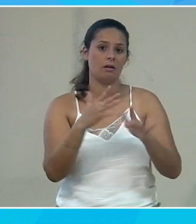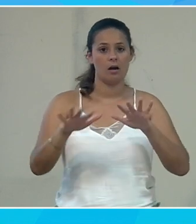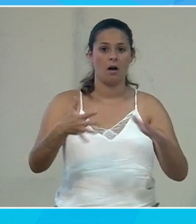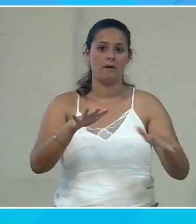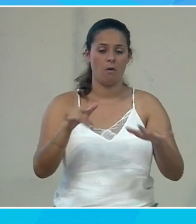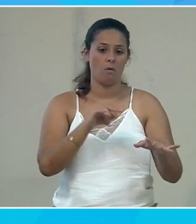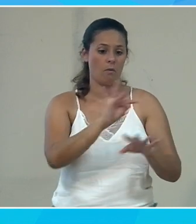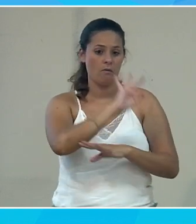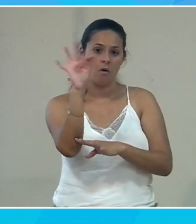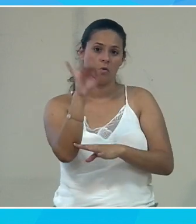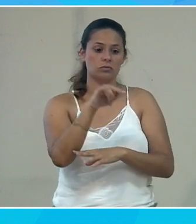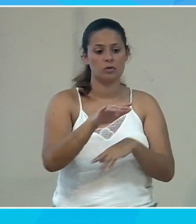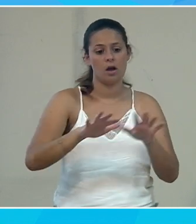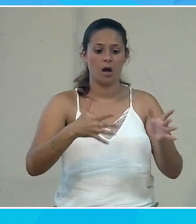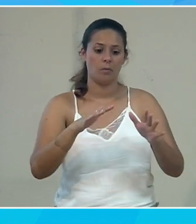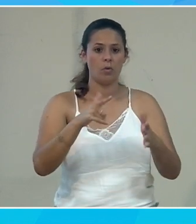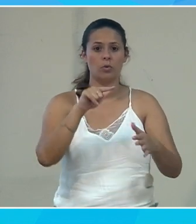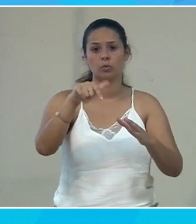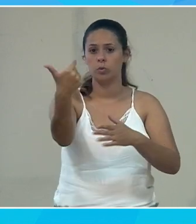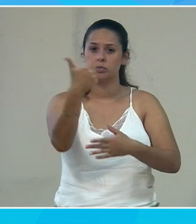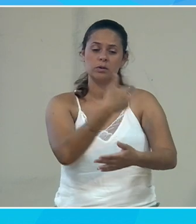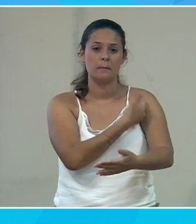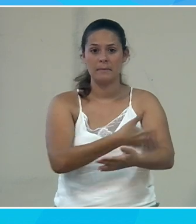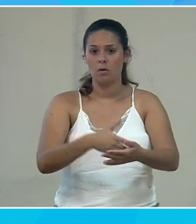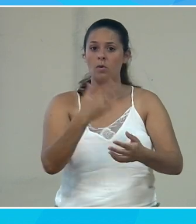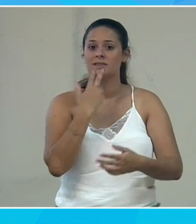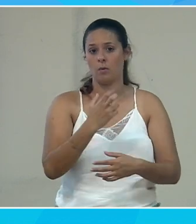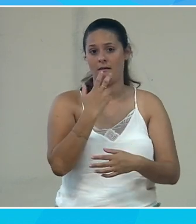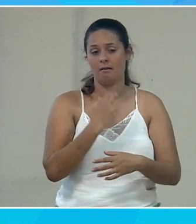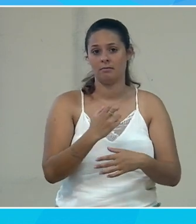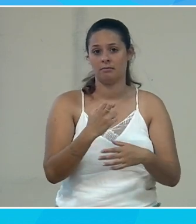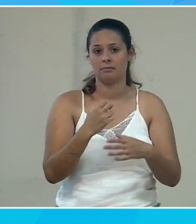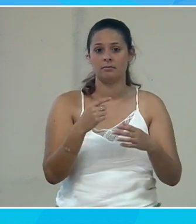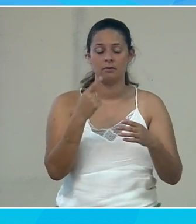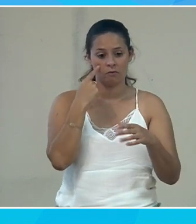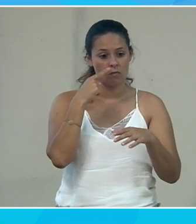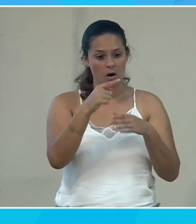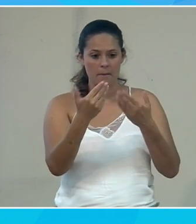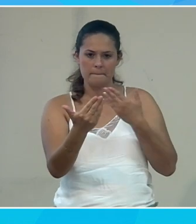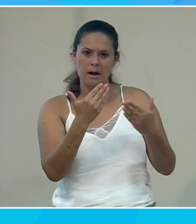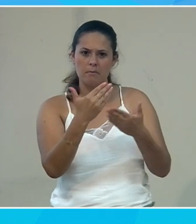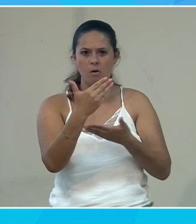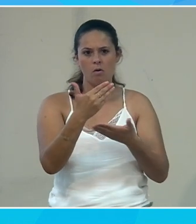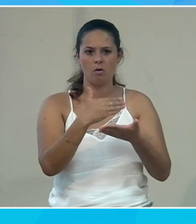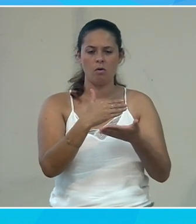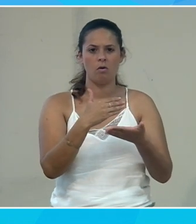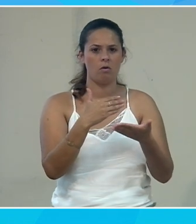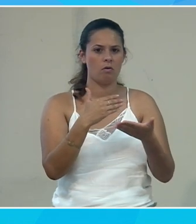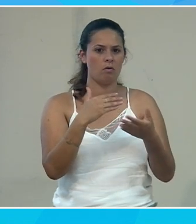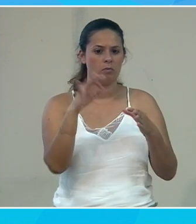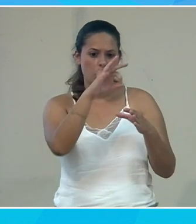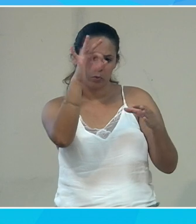En France, donc, ça représente à peu près 12 millions de citoyens. Et si on regarde un peu les proportions, parce que c'est ça qui est important, ce n pas tellement les chiffres,